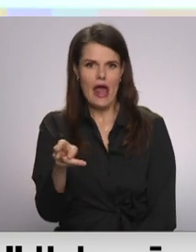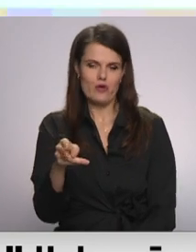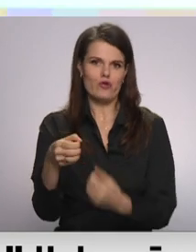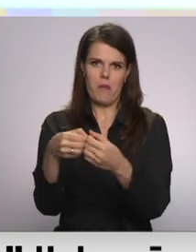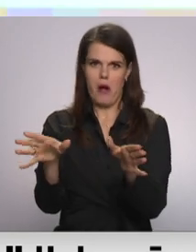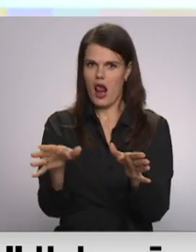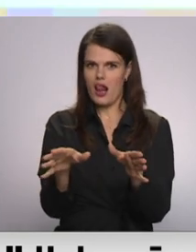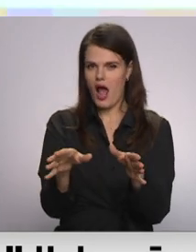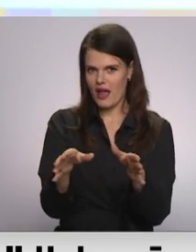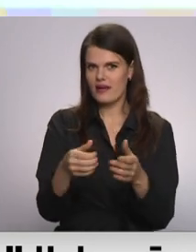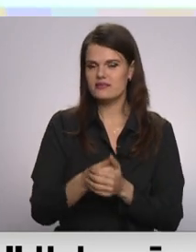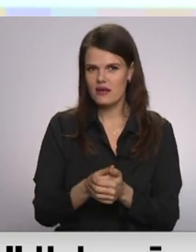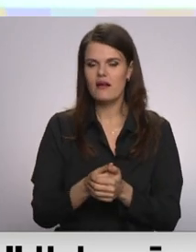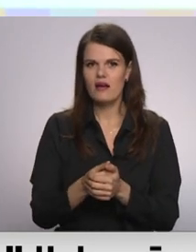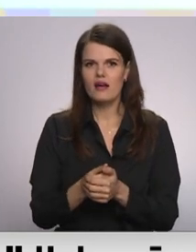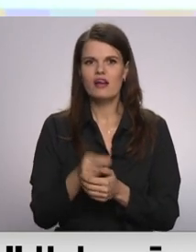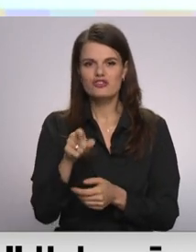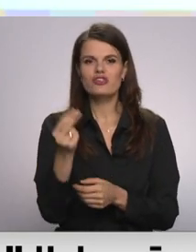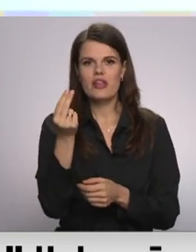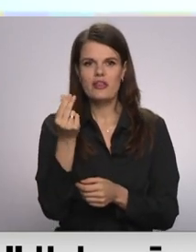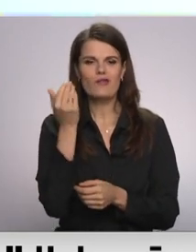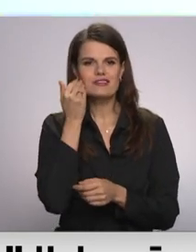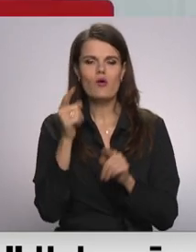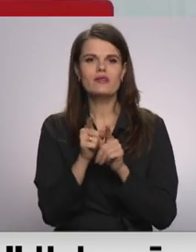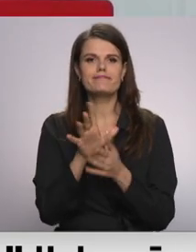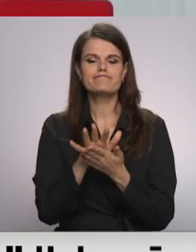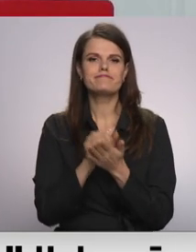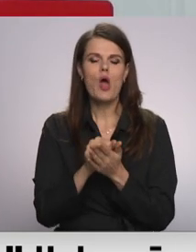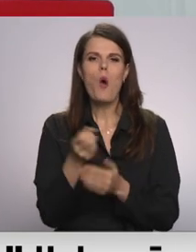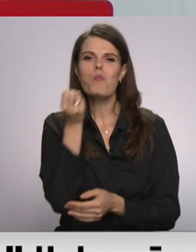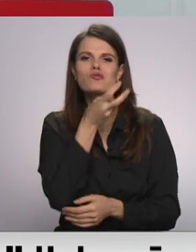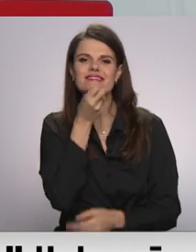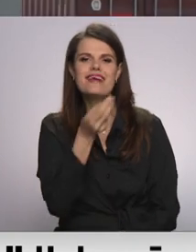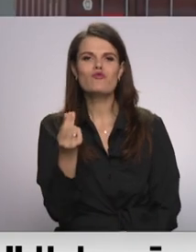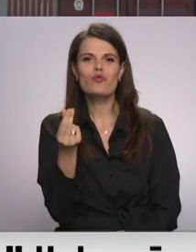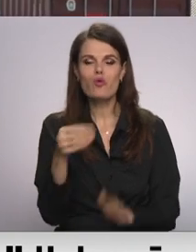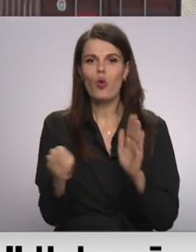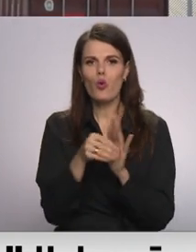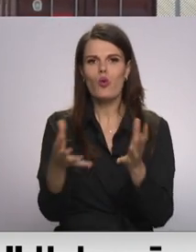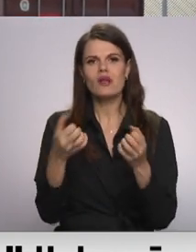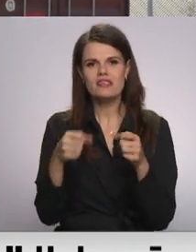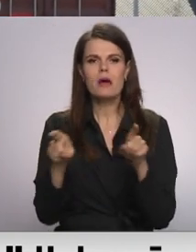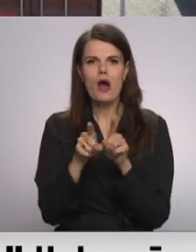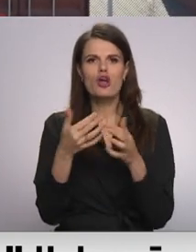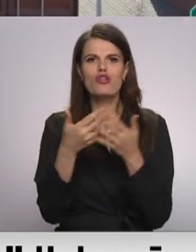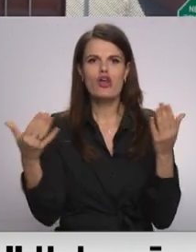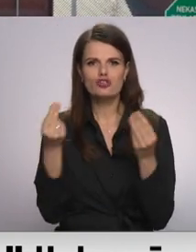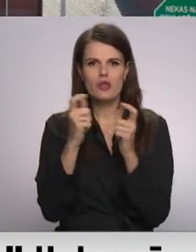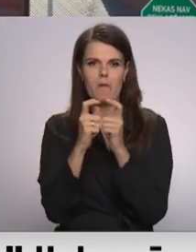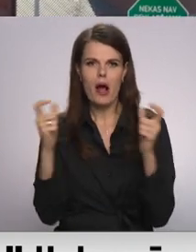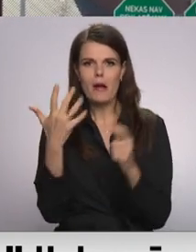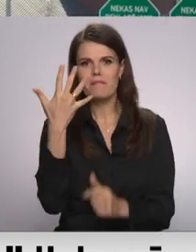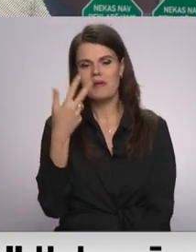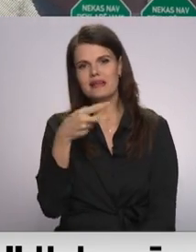palaist. Šī gadījumā šī te nauda tika sākt par pusdienu naudu. Kukuļos muitnieki saņēma arī dažādu nominālu banknotis no